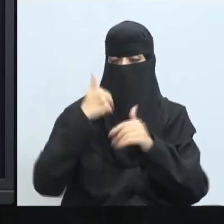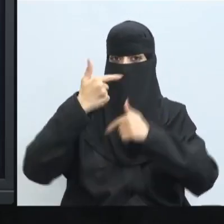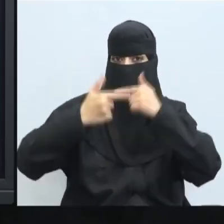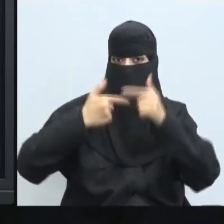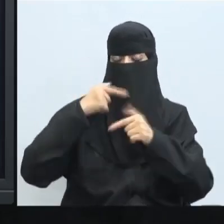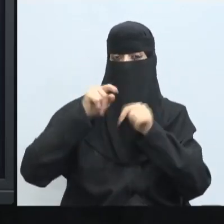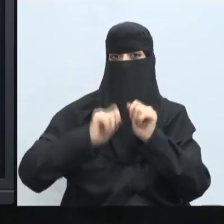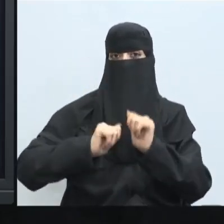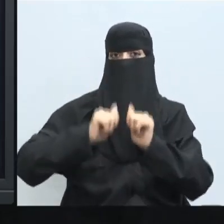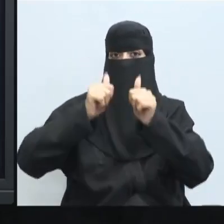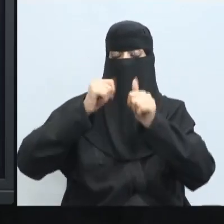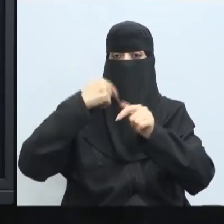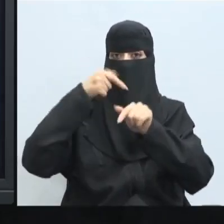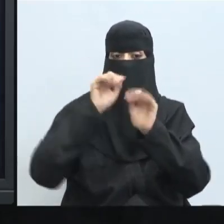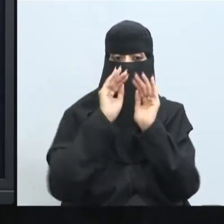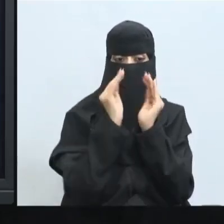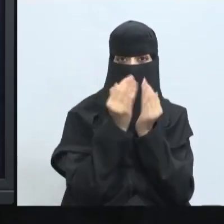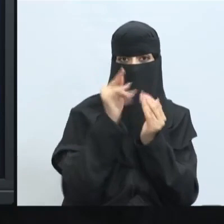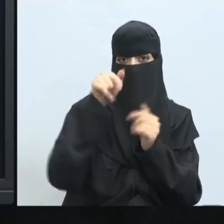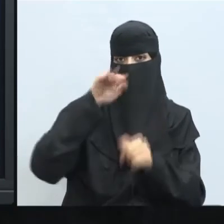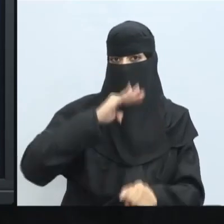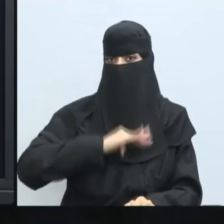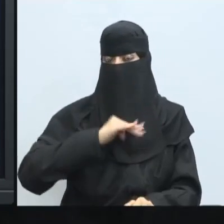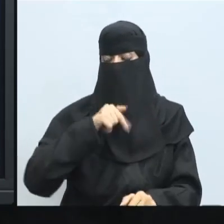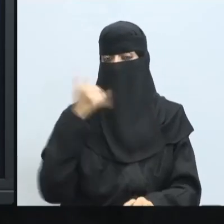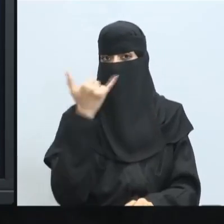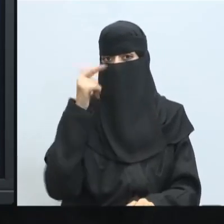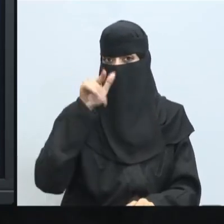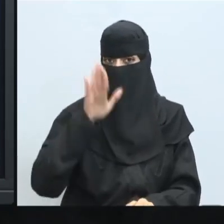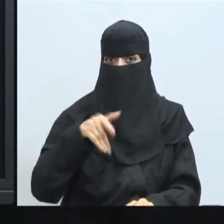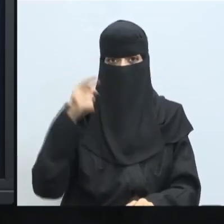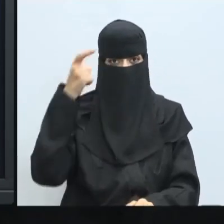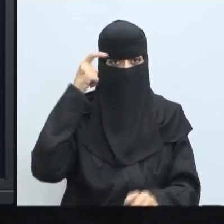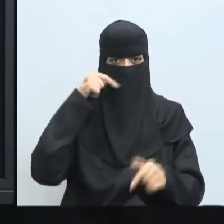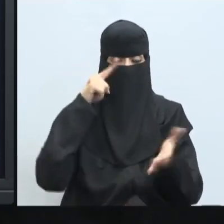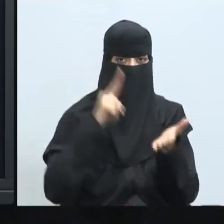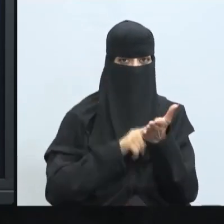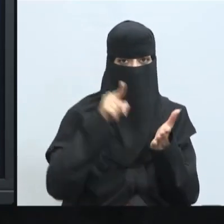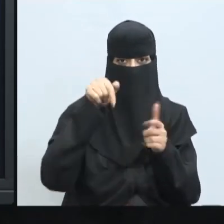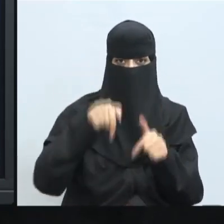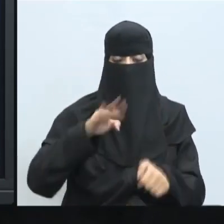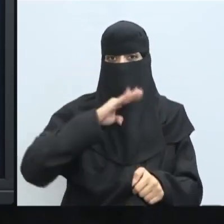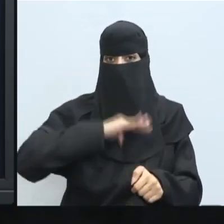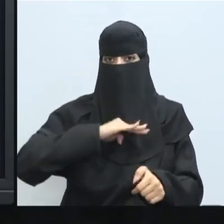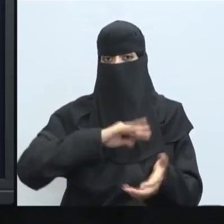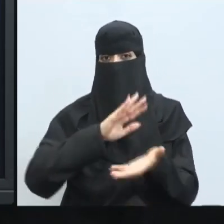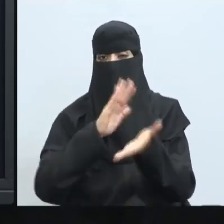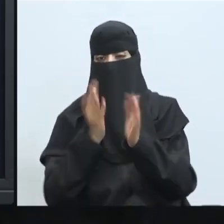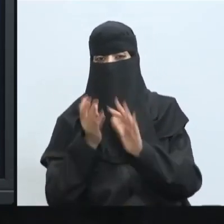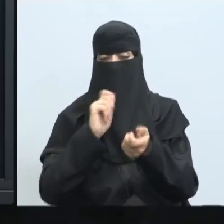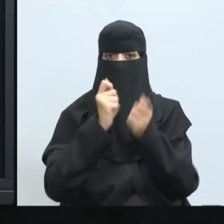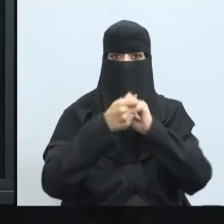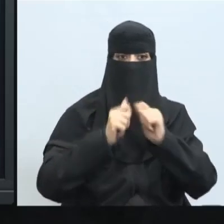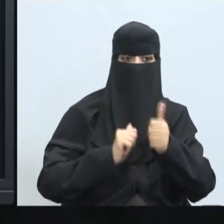استطاع إدارة هذه الضغوط لذلك مهم جدا أن نتفاهم أن هناك ضغوط قد تتحول إلى